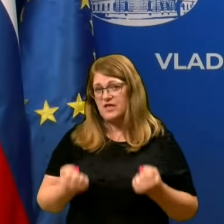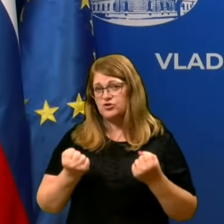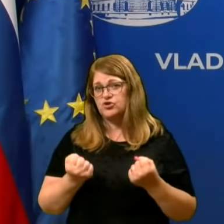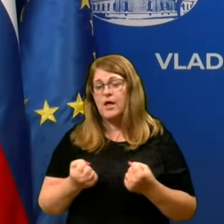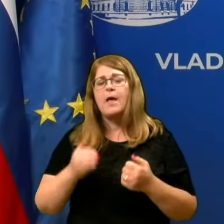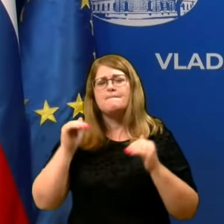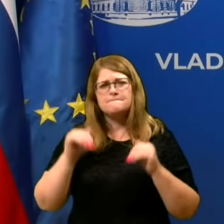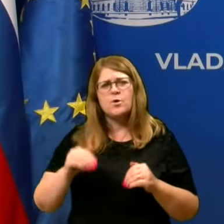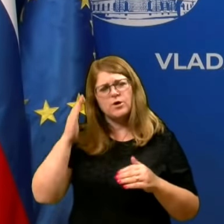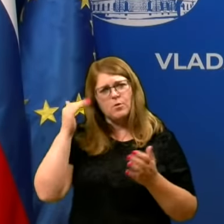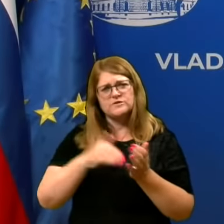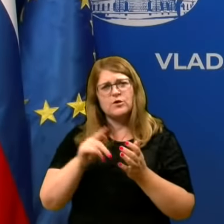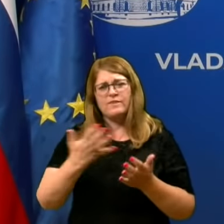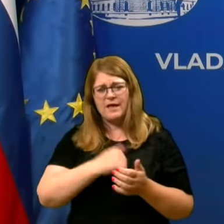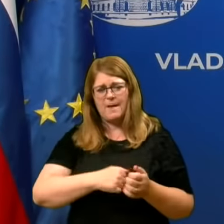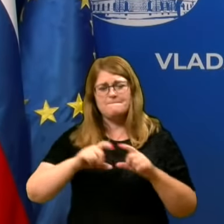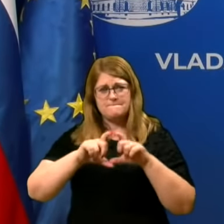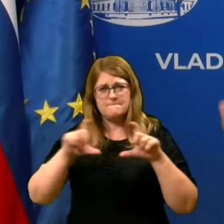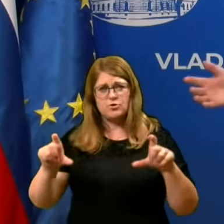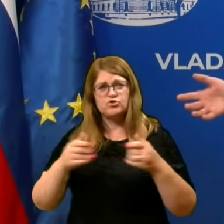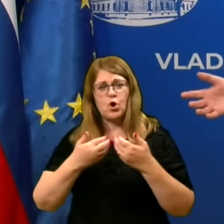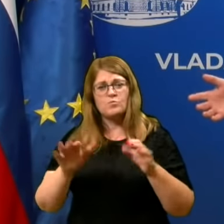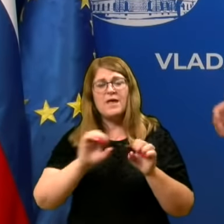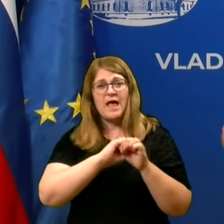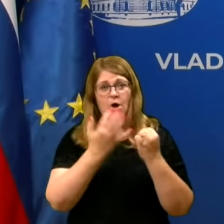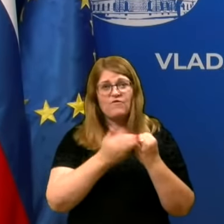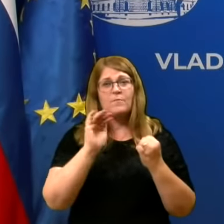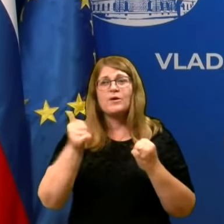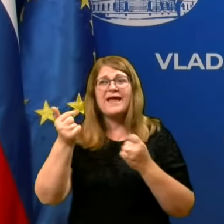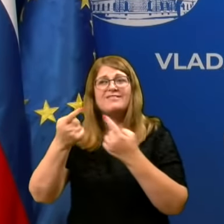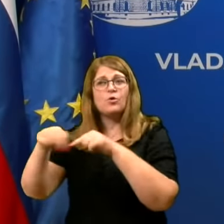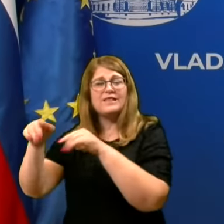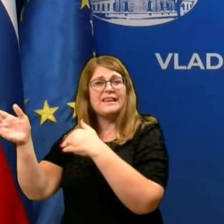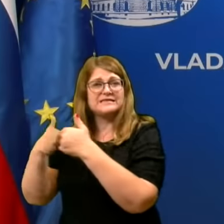Moramo se zavedati, neka bolnišnica odpre COVID-odelek, mora in drug odelk zapreti.